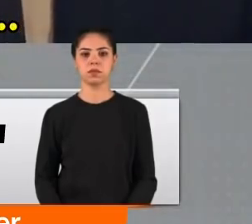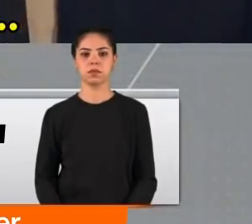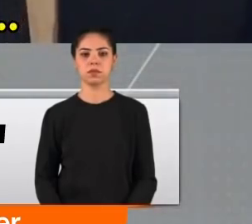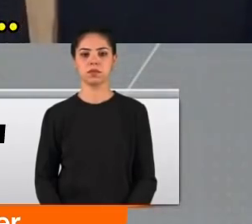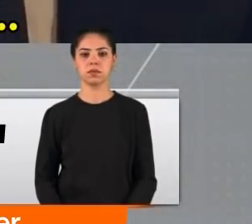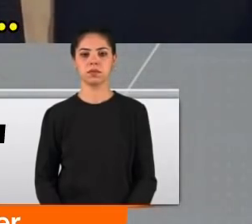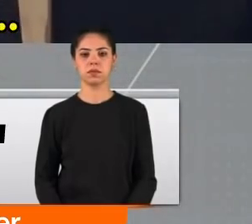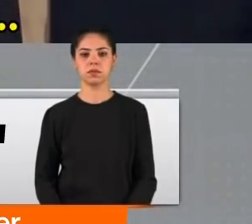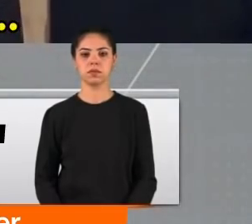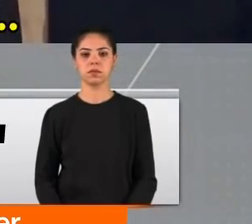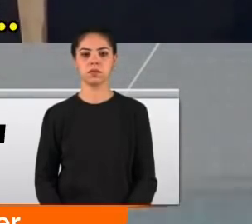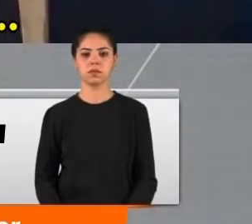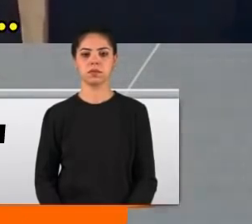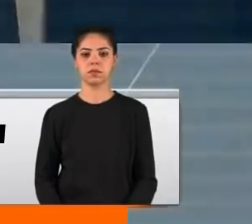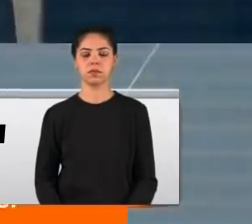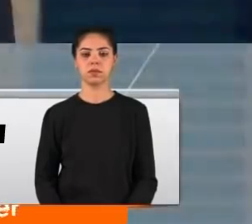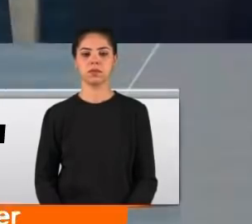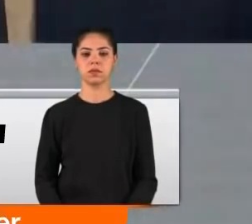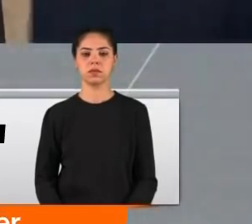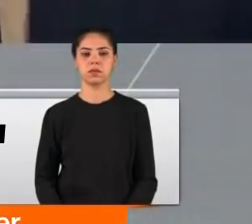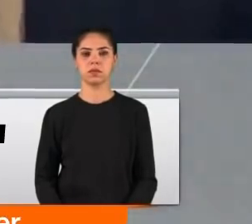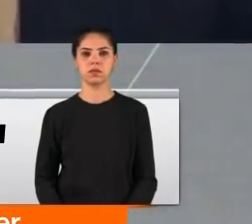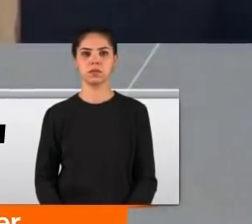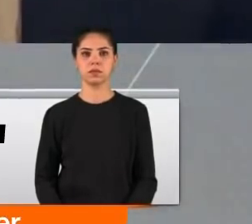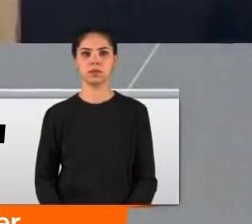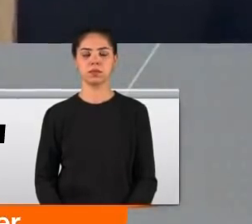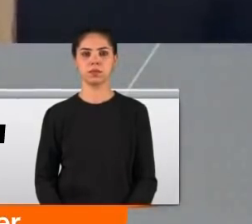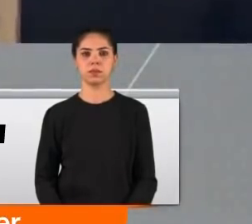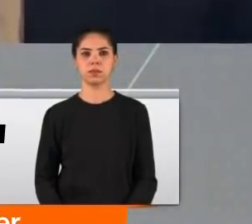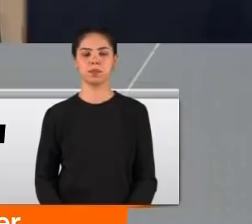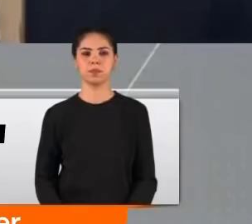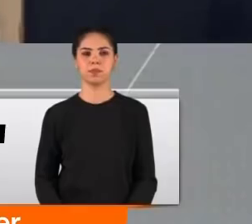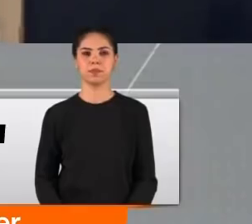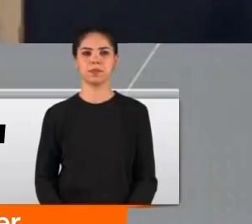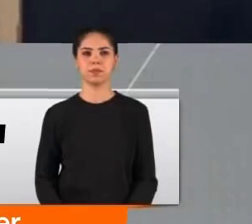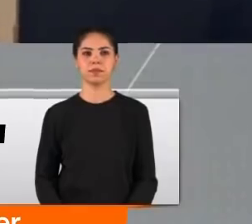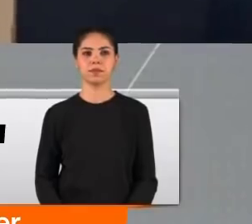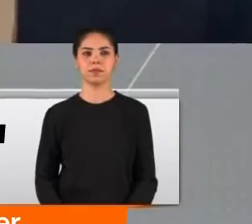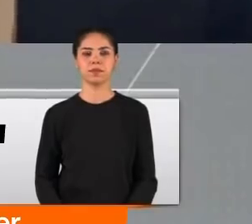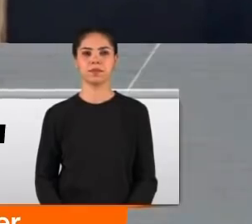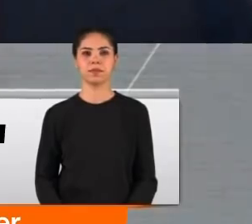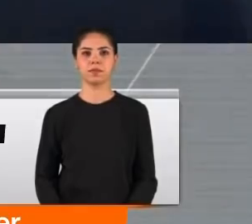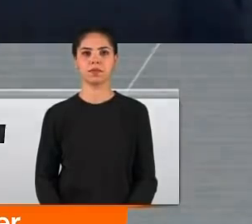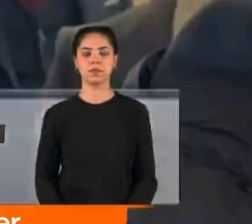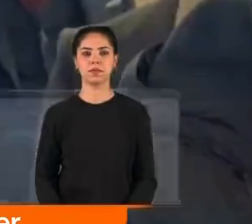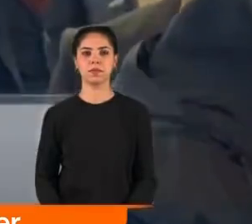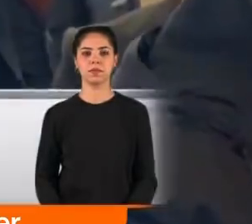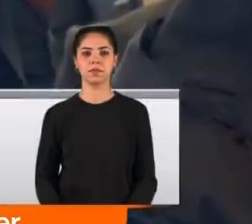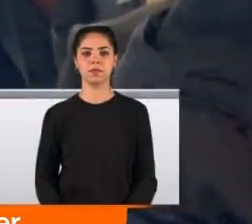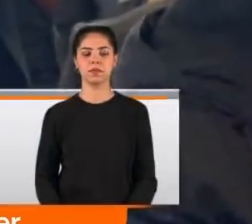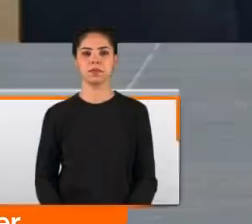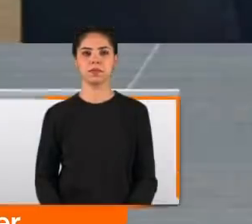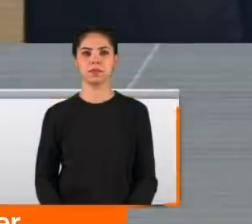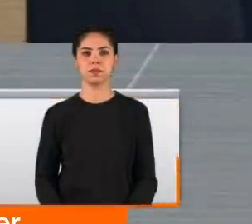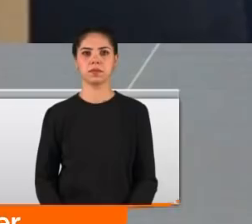bayram içinde ve önümüzdeki bayram içinde güvenli bölgelere gidiş konusunda da bizim de bir tahtidimiz, bir kısıtımız söz konusudur. Bayram